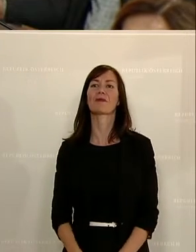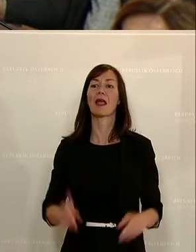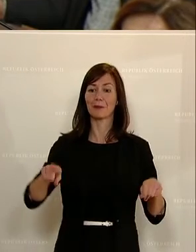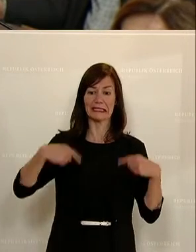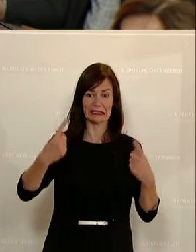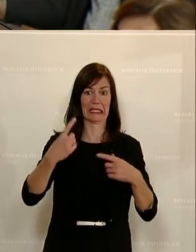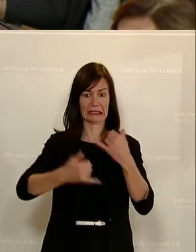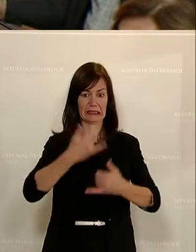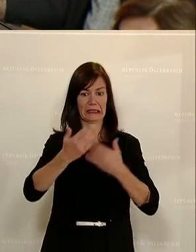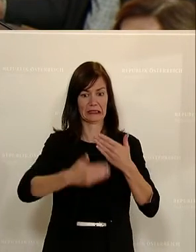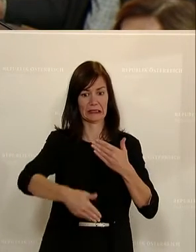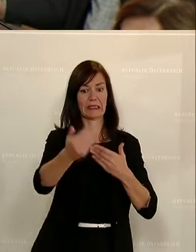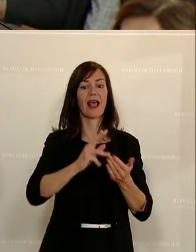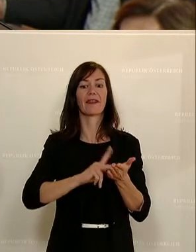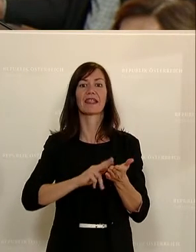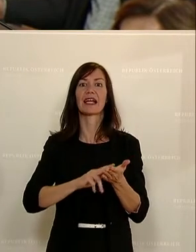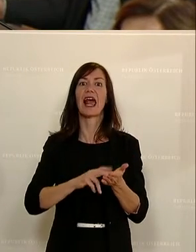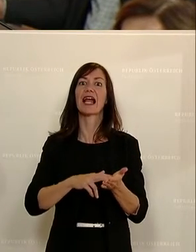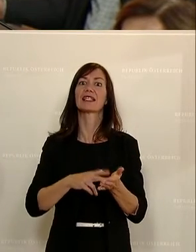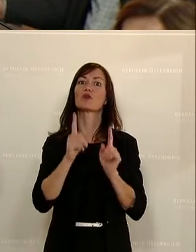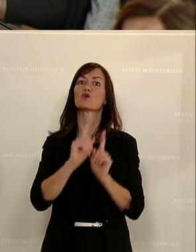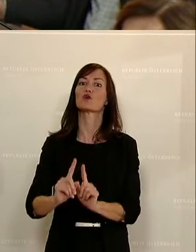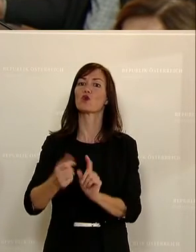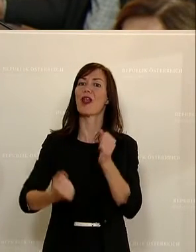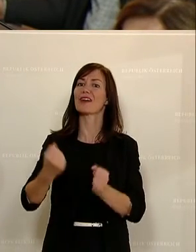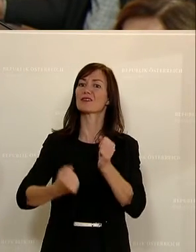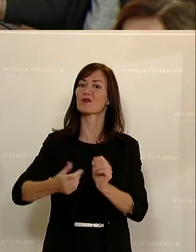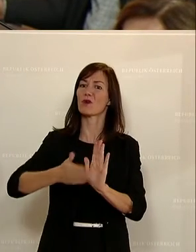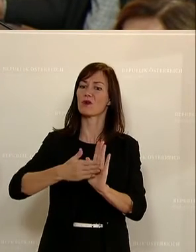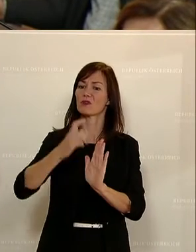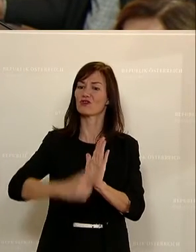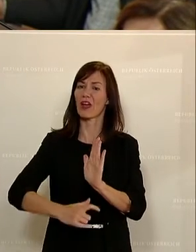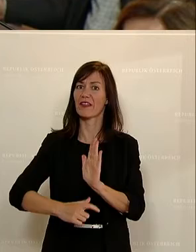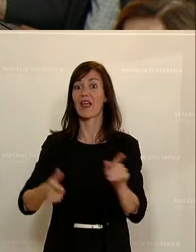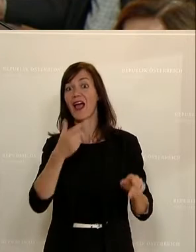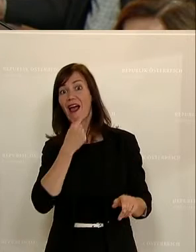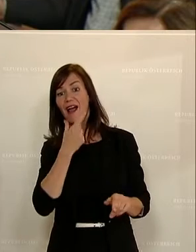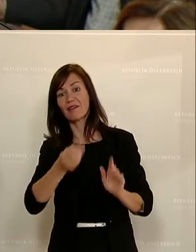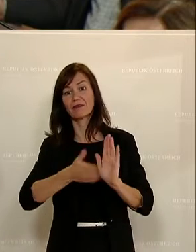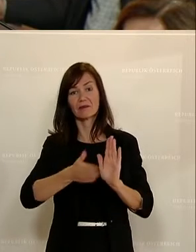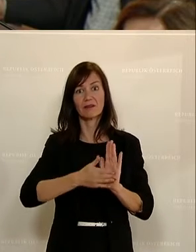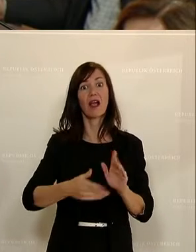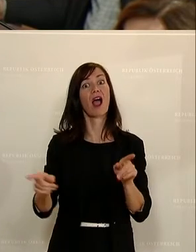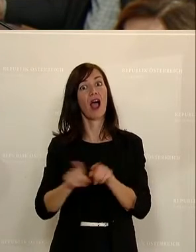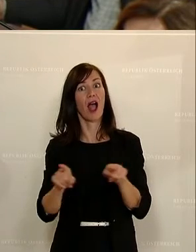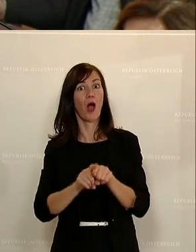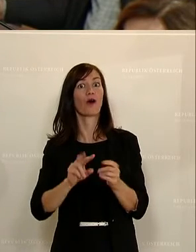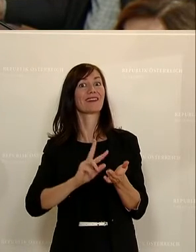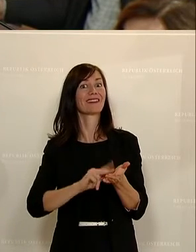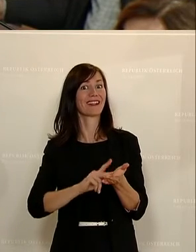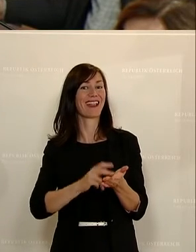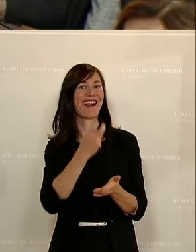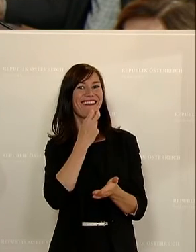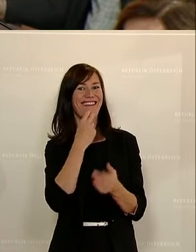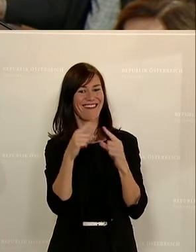digitalen Zulassungsschein ein, einen Altersnachweis, das Klimaticket oder auch die digitale E-Card dann am Handy.